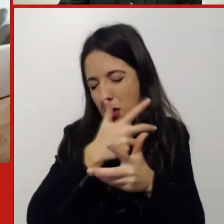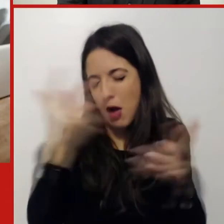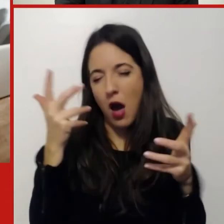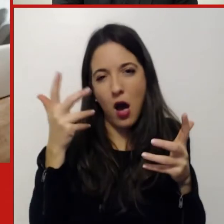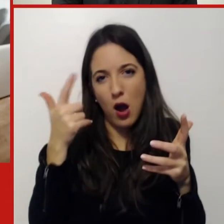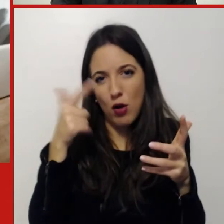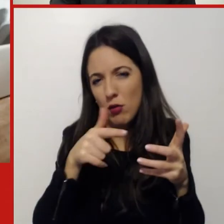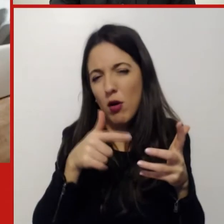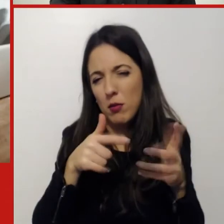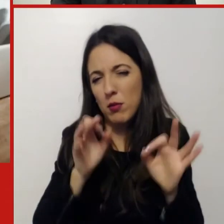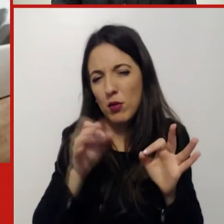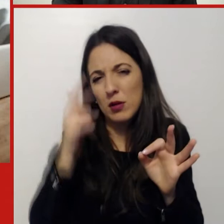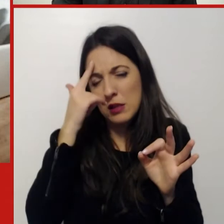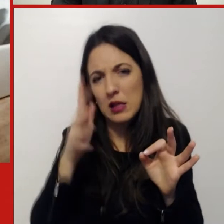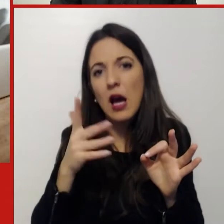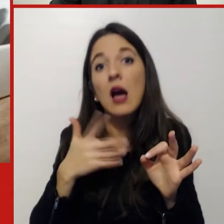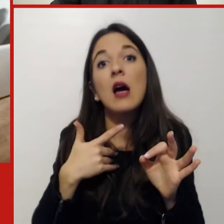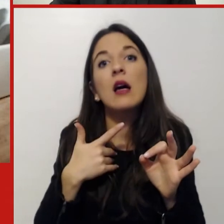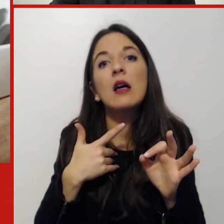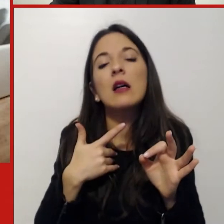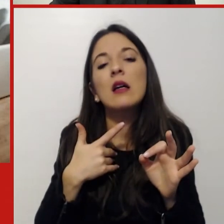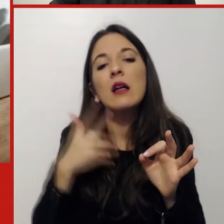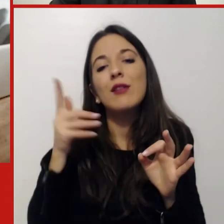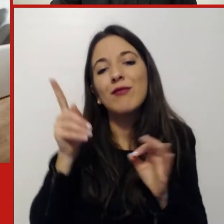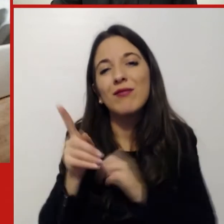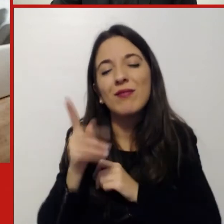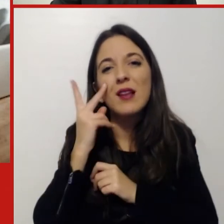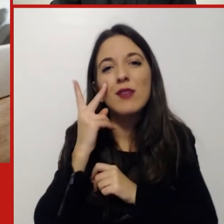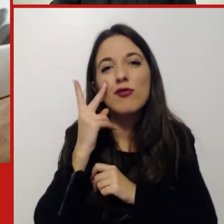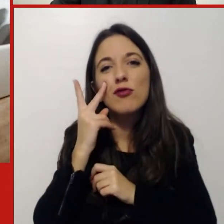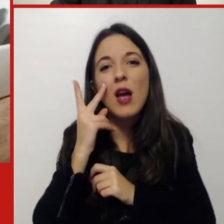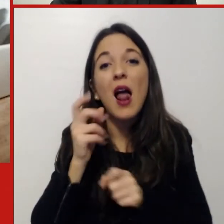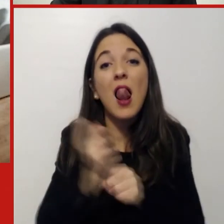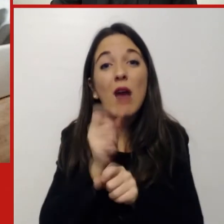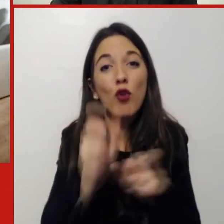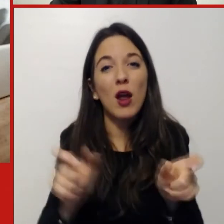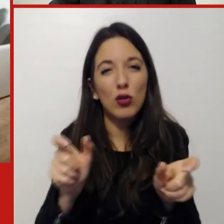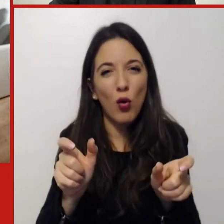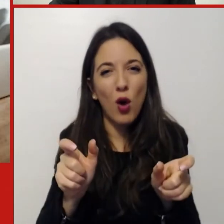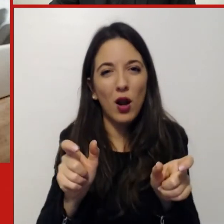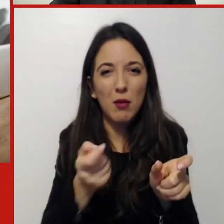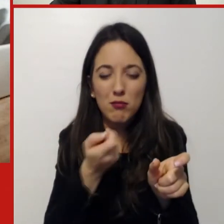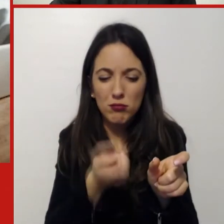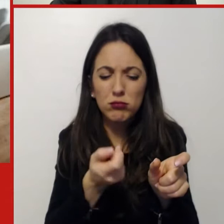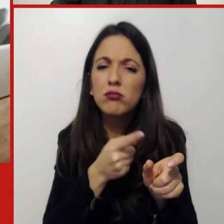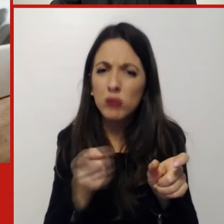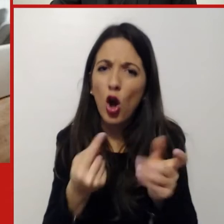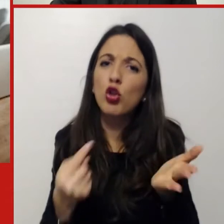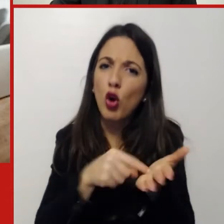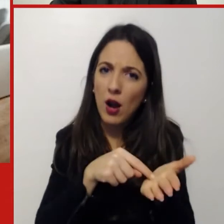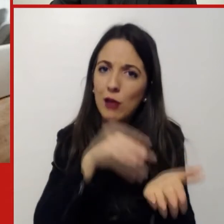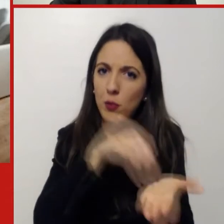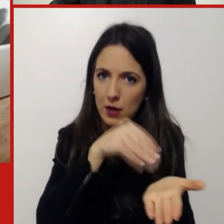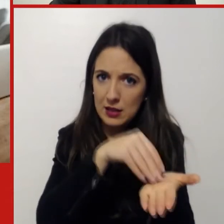tutto sommato una minoranza di lavoratori che è tornato a lavorare in presenza